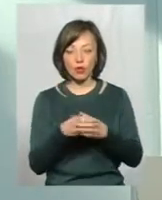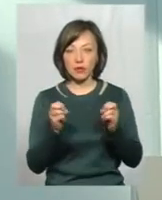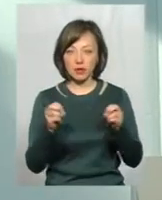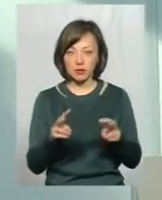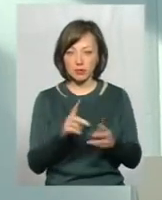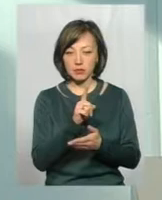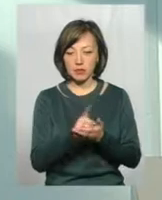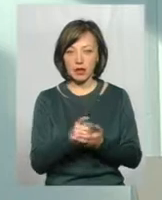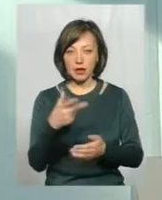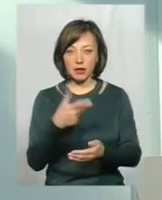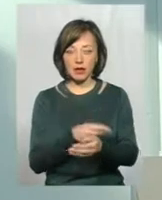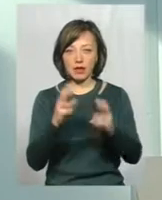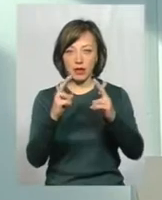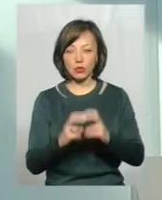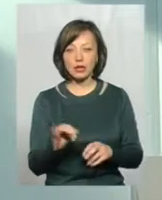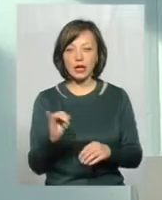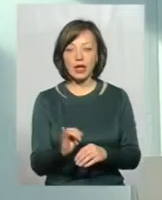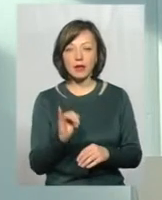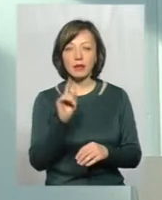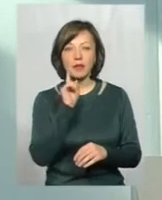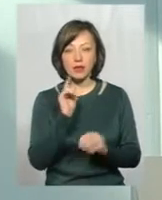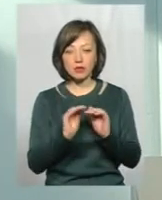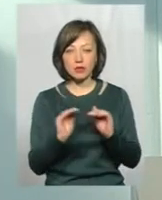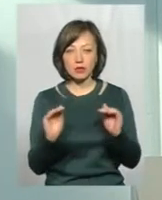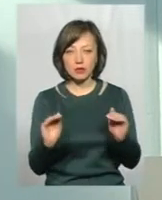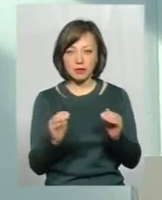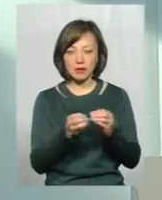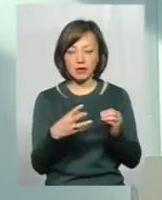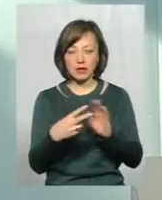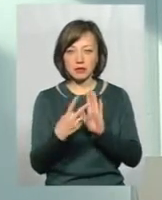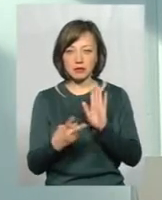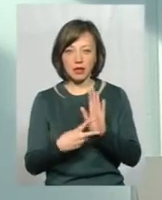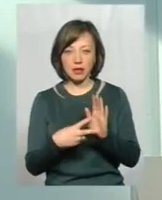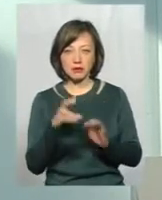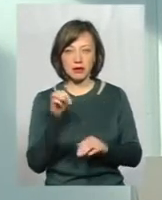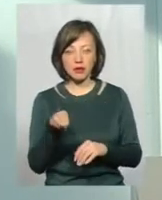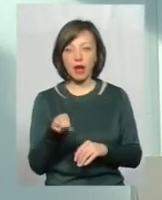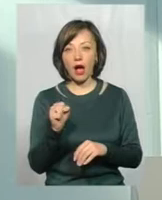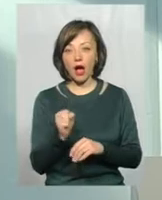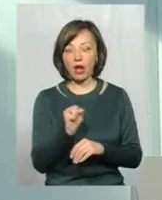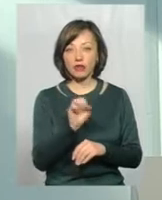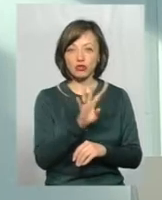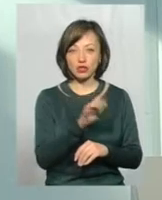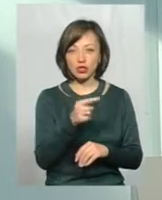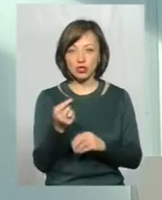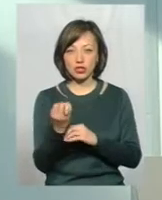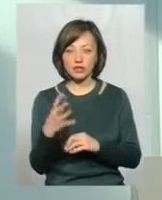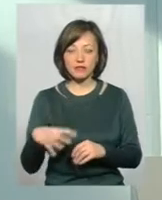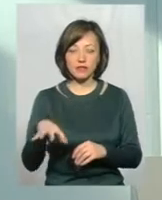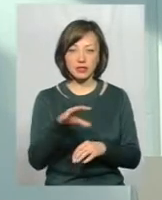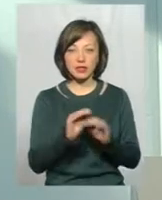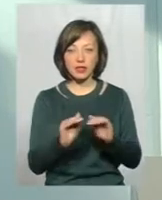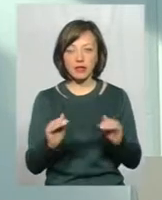підлежат туберкулінодіагностіки і підростки групи ризка 15-17 років. А 4-14 – це все діти.